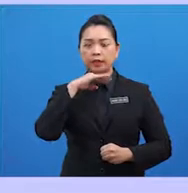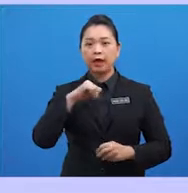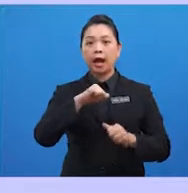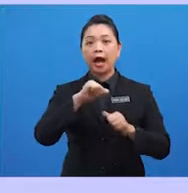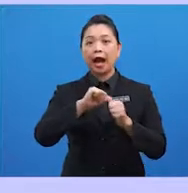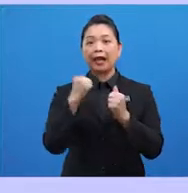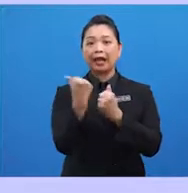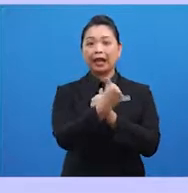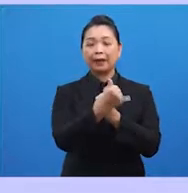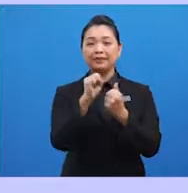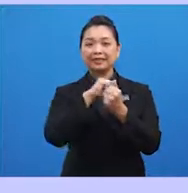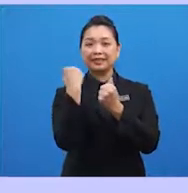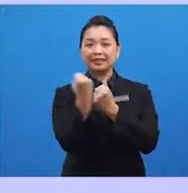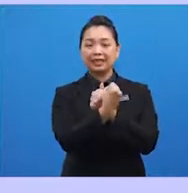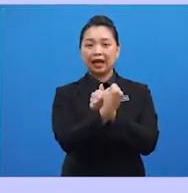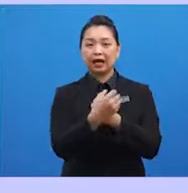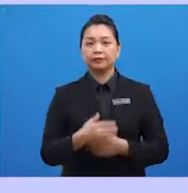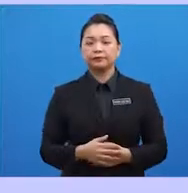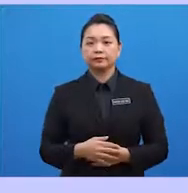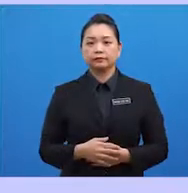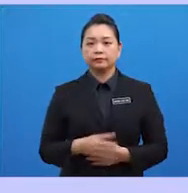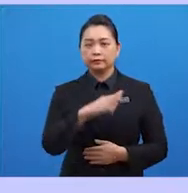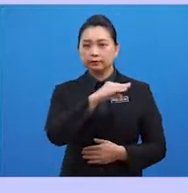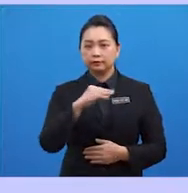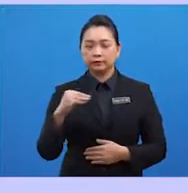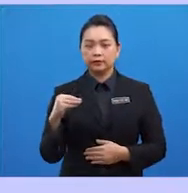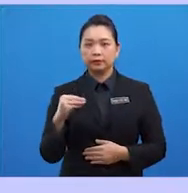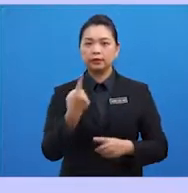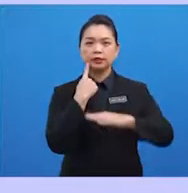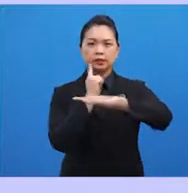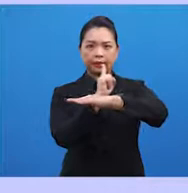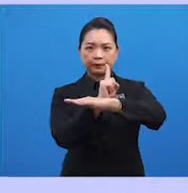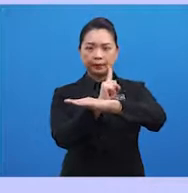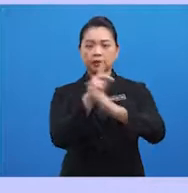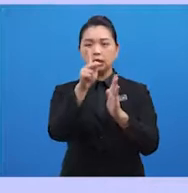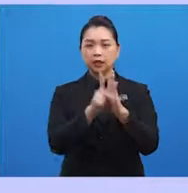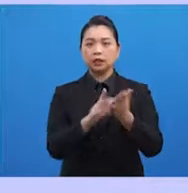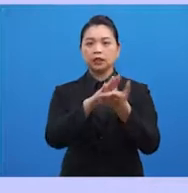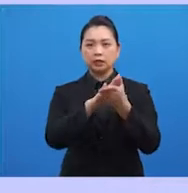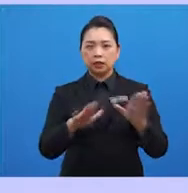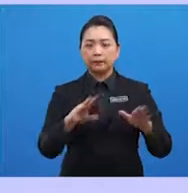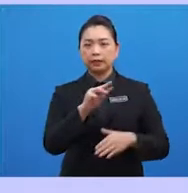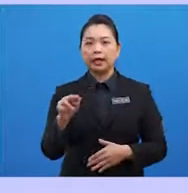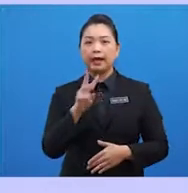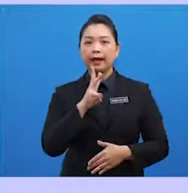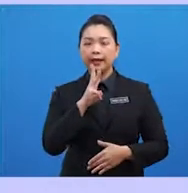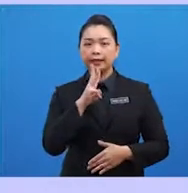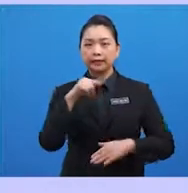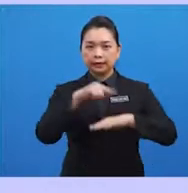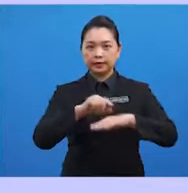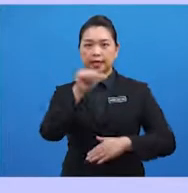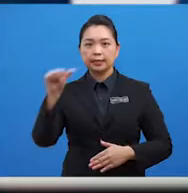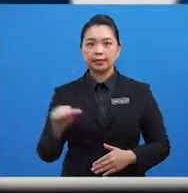daripada sisa radioaktif dan juga menjamin keselamatan perairan di Asia Tenggara.